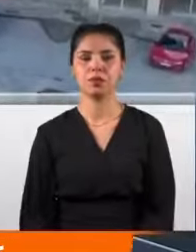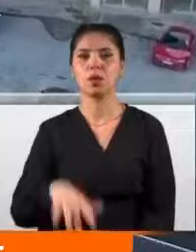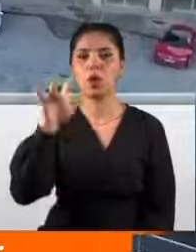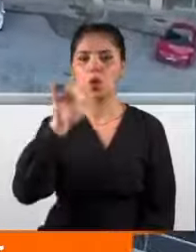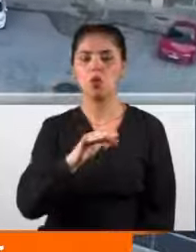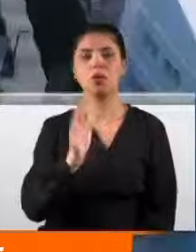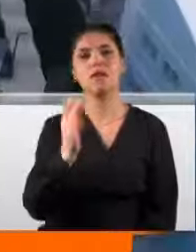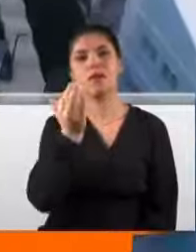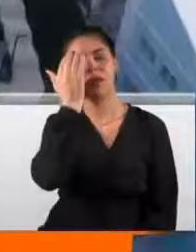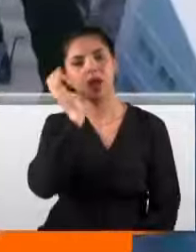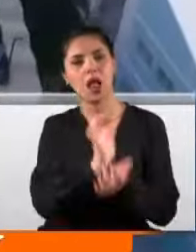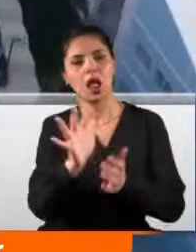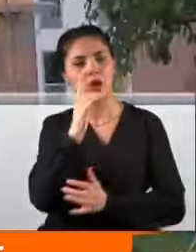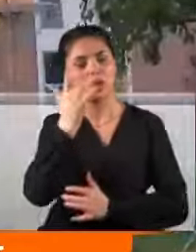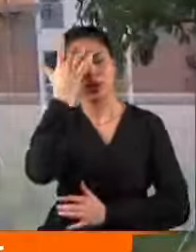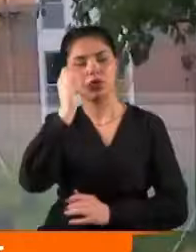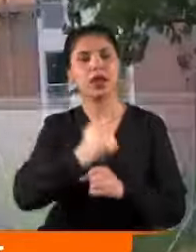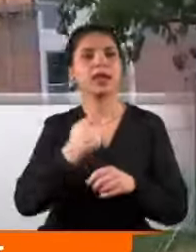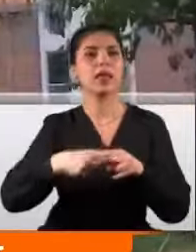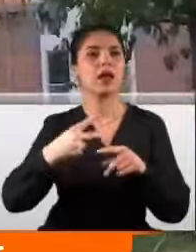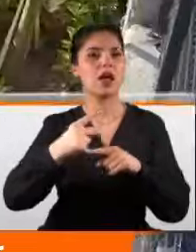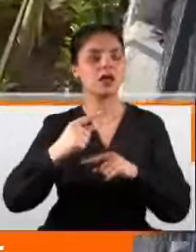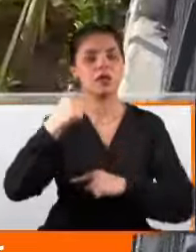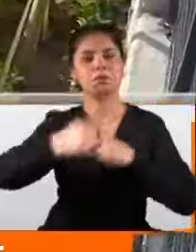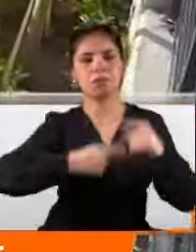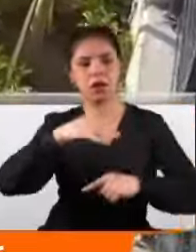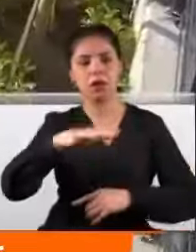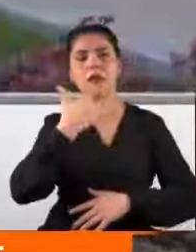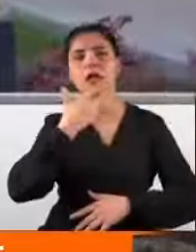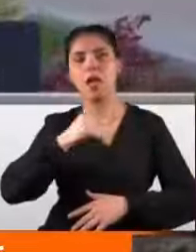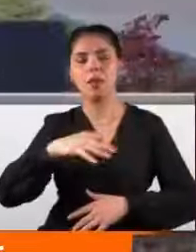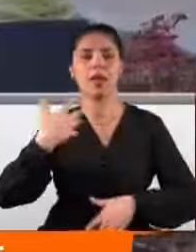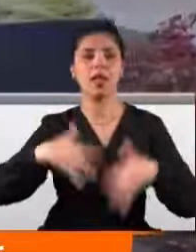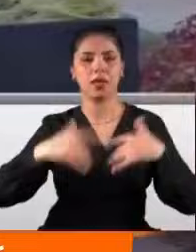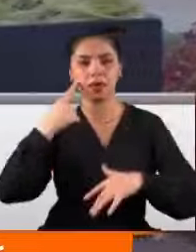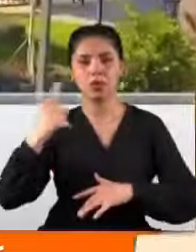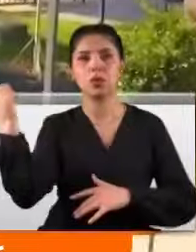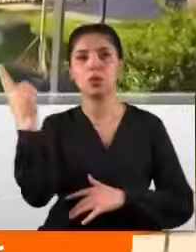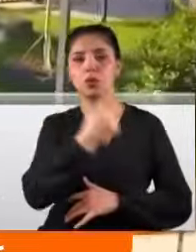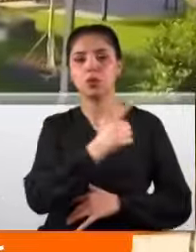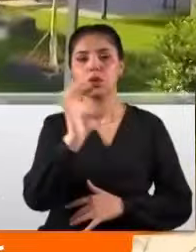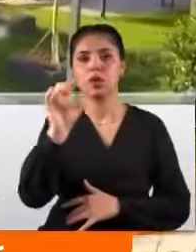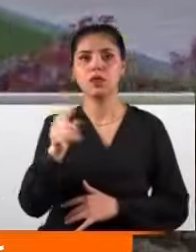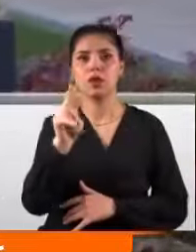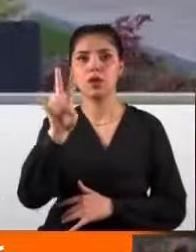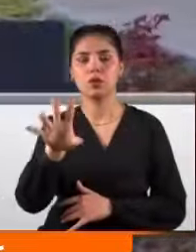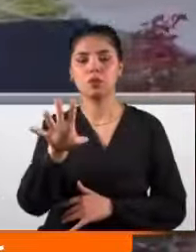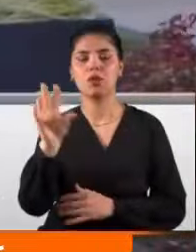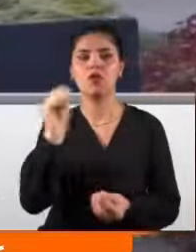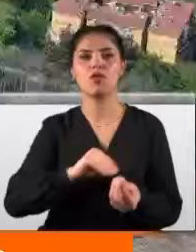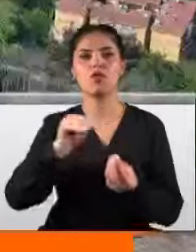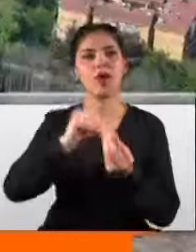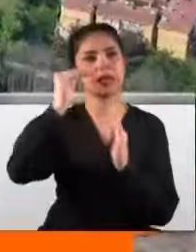düşük gelirlilerle şehit ve gazi yakınları, emekliler ve engelliler %0,25 faiz indiriminden de